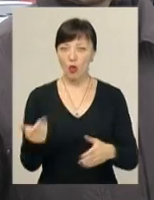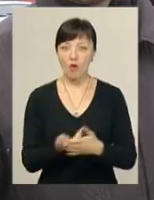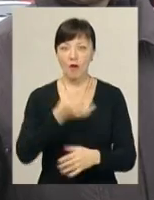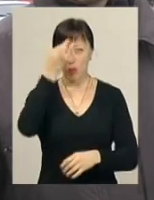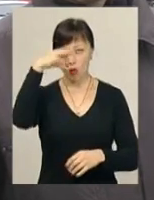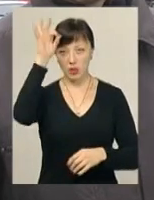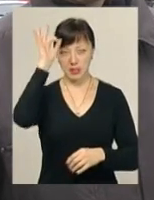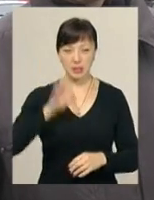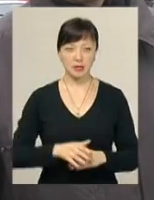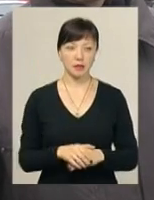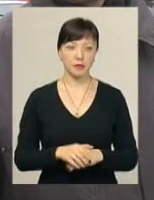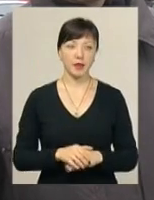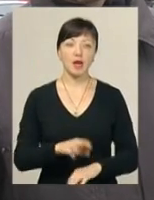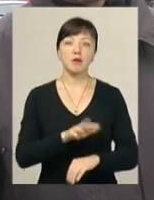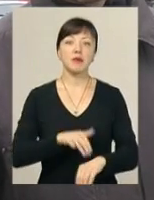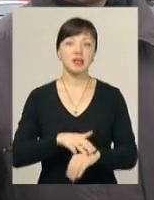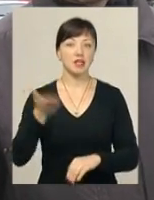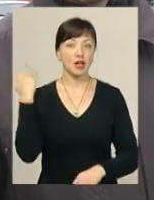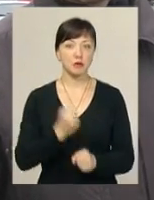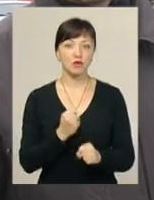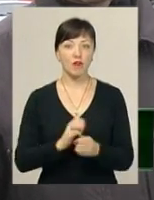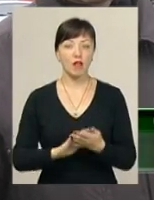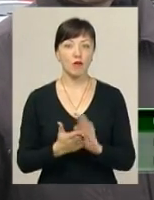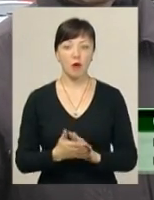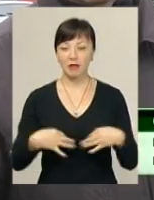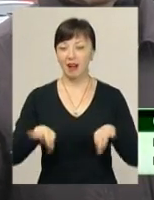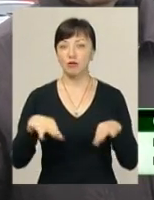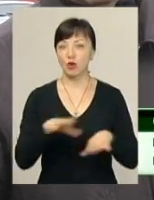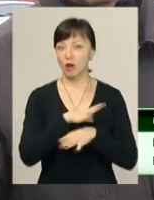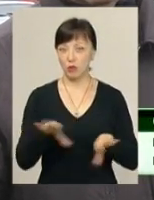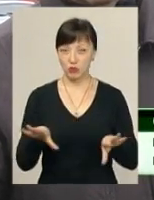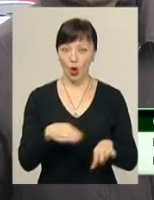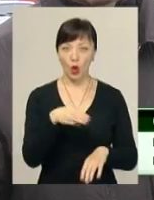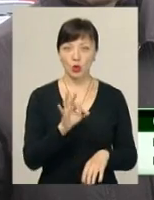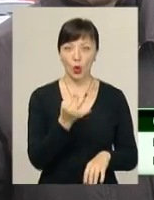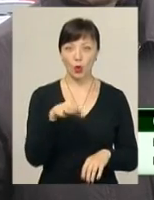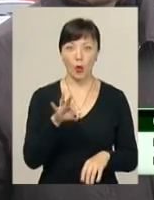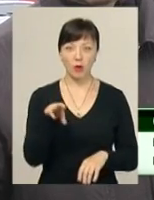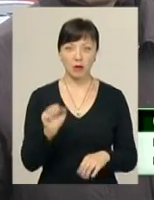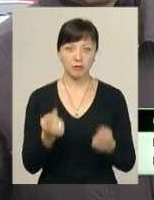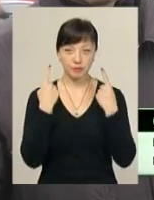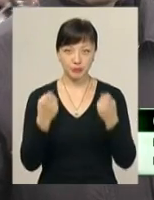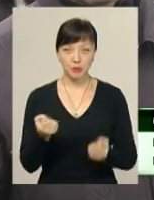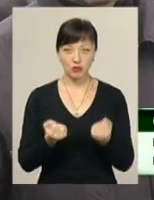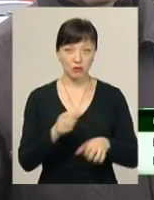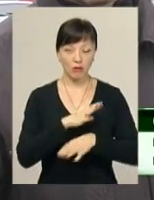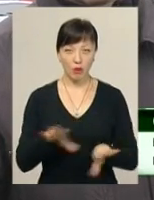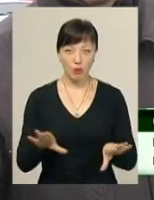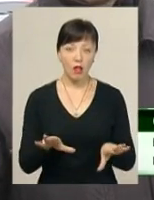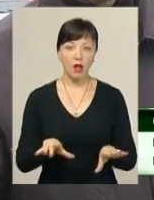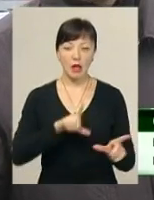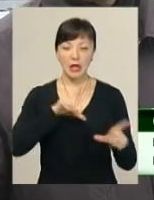поліцейських. Міліція працювала в тих ословах, що транспорту не було, тойотів не було, кундаїв не було.